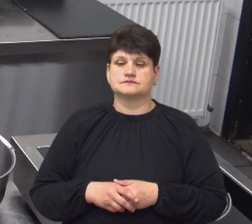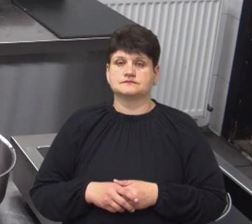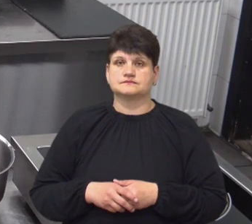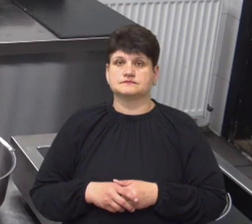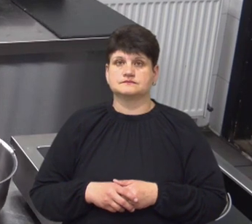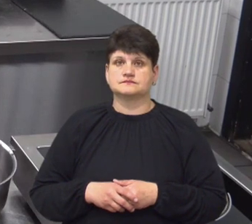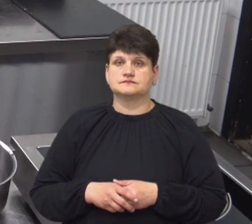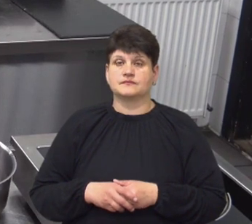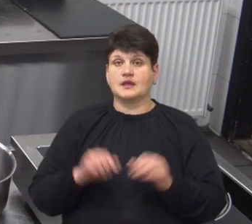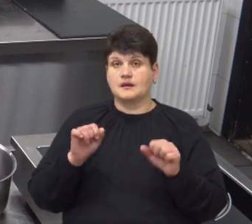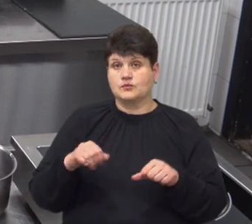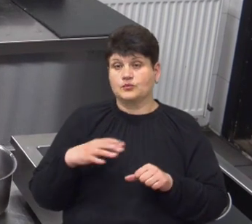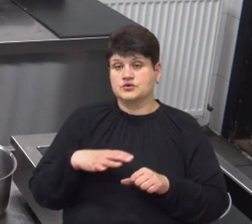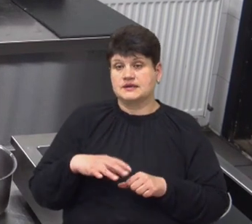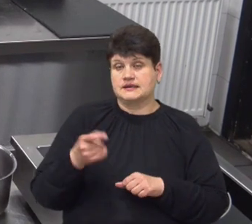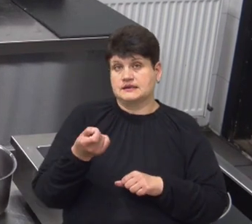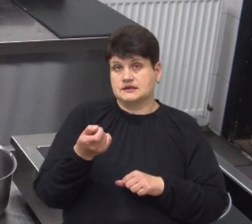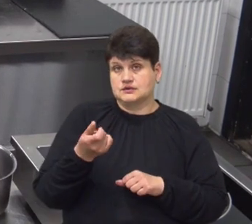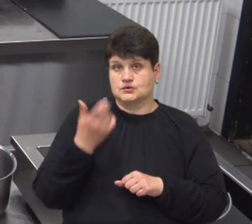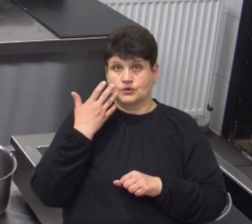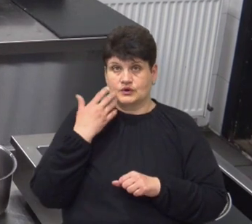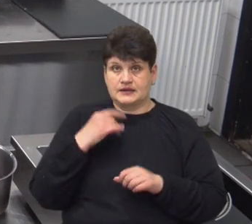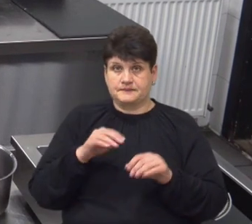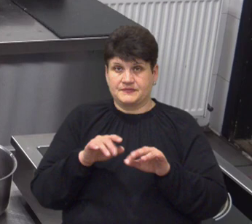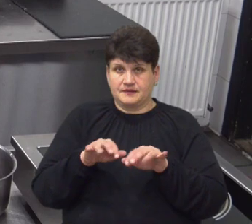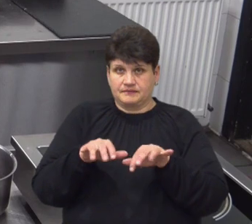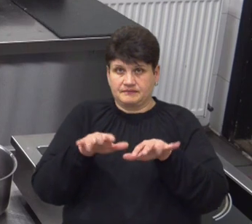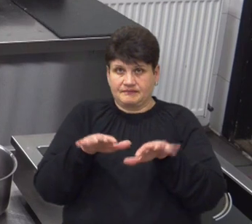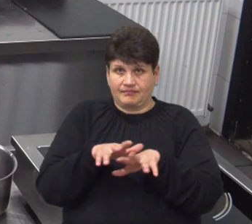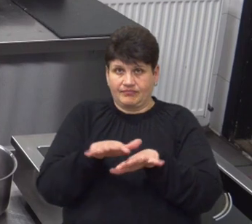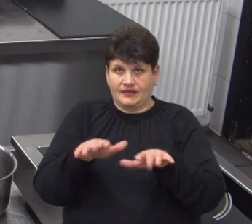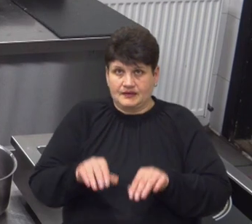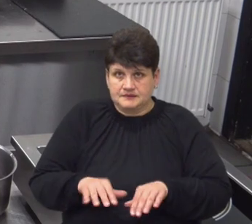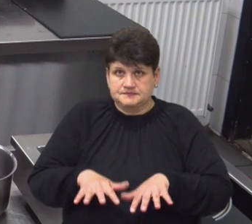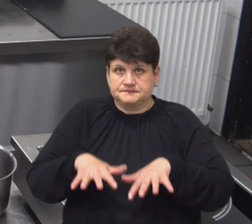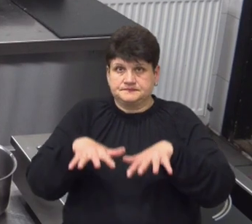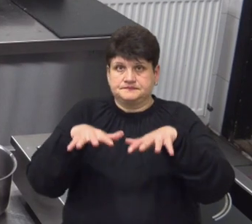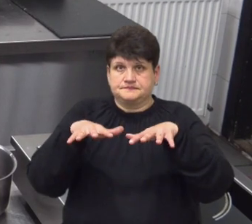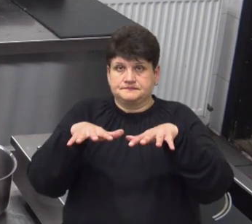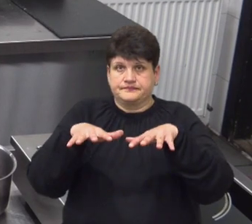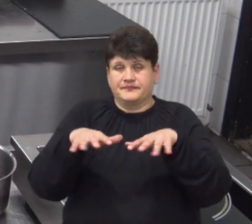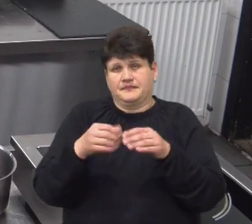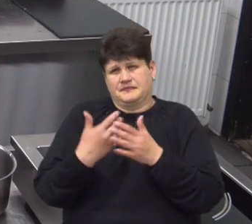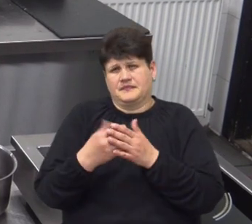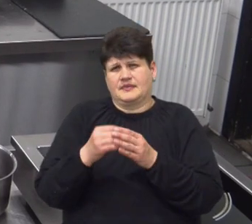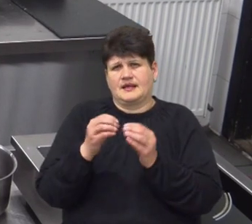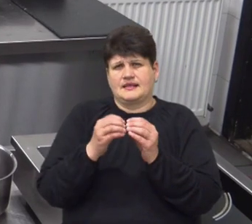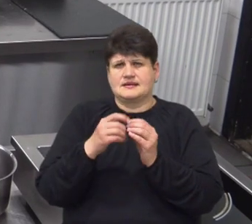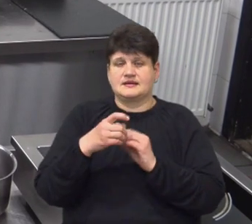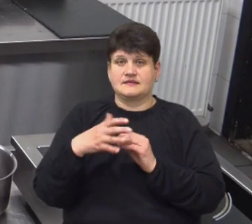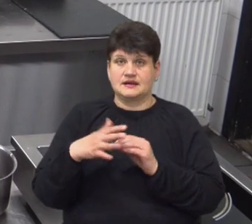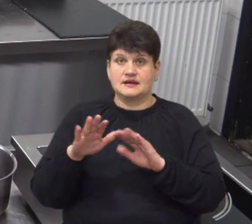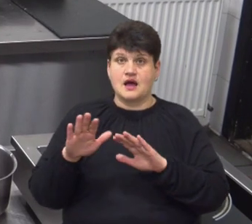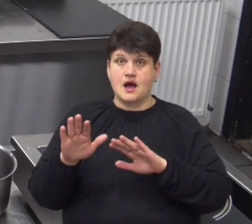Можемо почекати трішки, поки зберуться комашки, які могли бути в суцвіттях, зберегтися хвилин 10. А потім